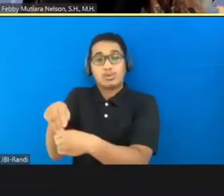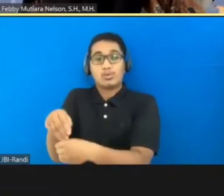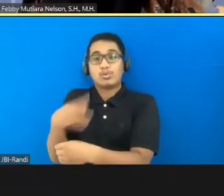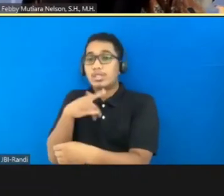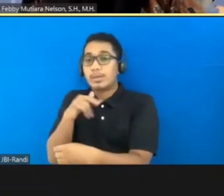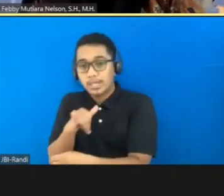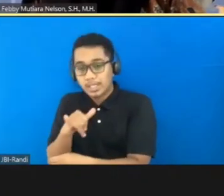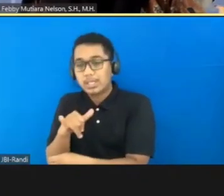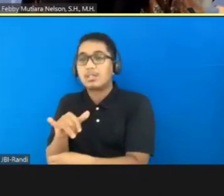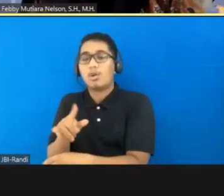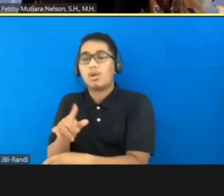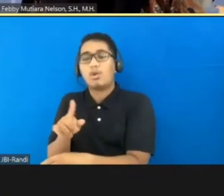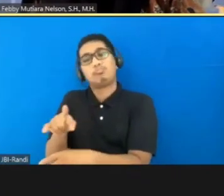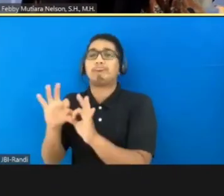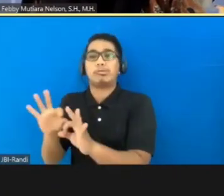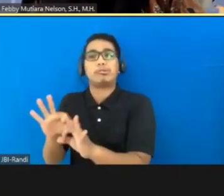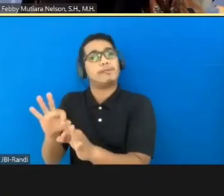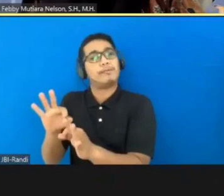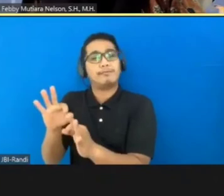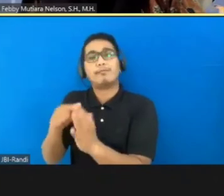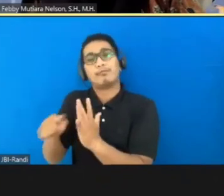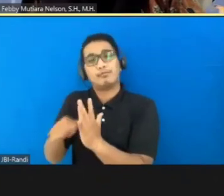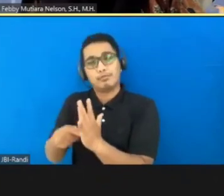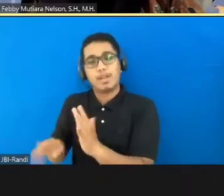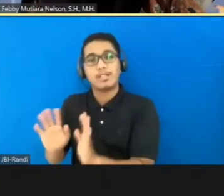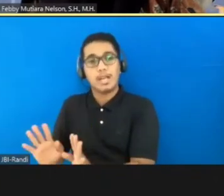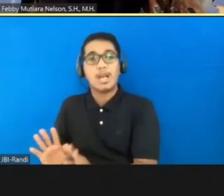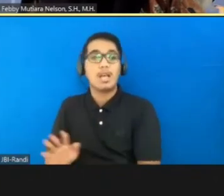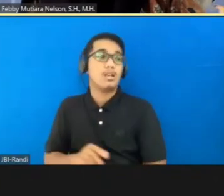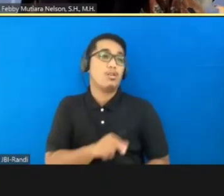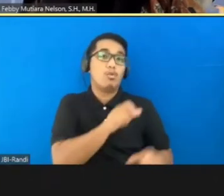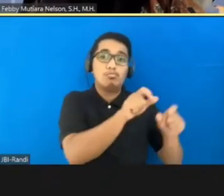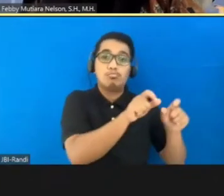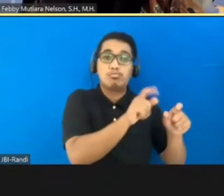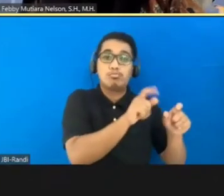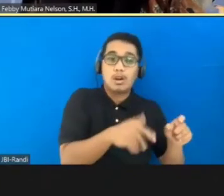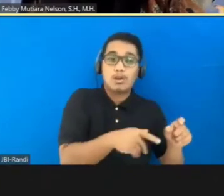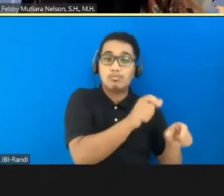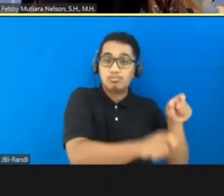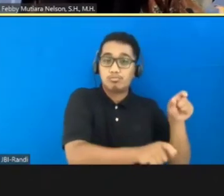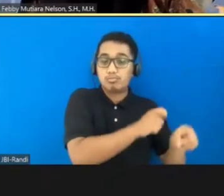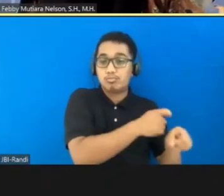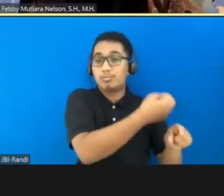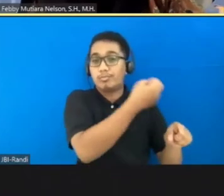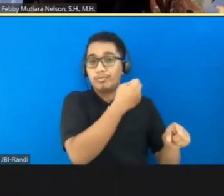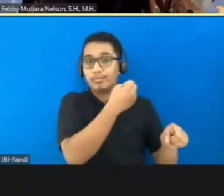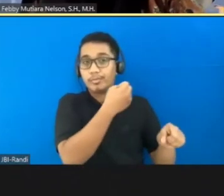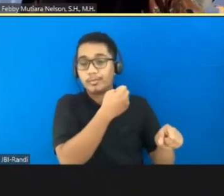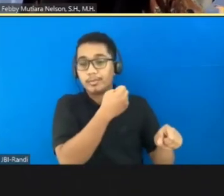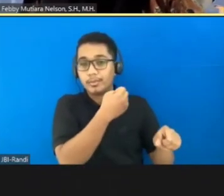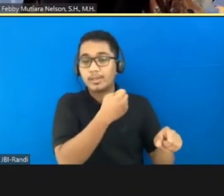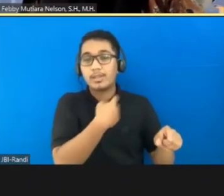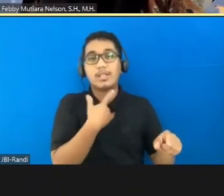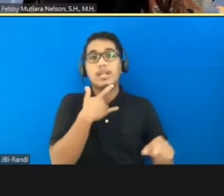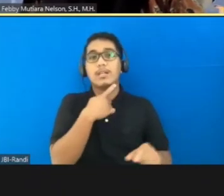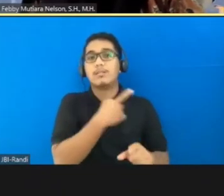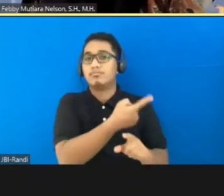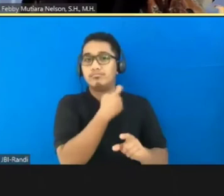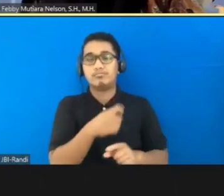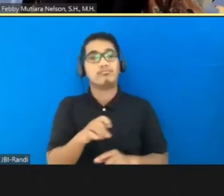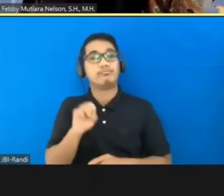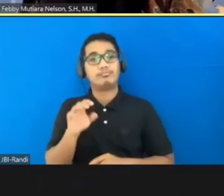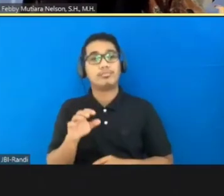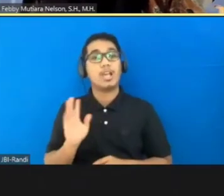Nanti pertanyaannya kalau ini dilakukan oleh beberapa orang apa bedanya nanti dengan justice kolaborator dan Mr. Blower. Nah ini pertanyaan yang sering timbul